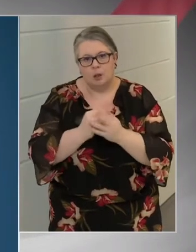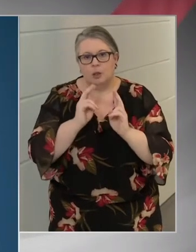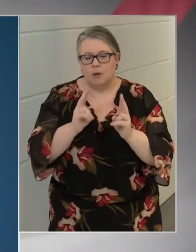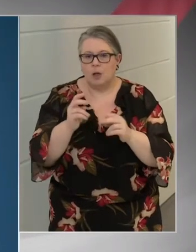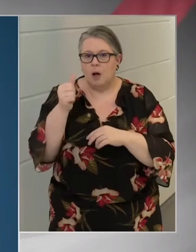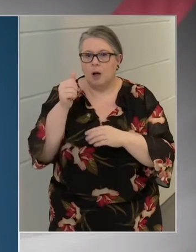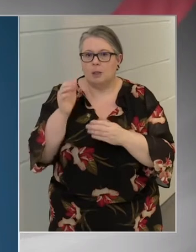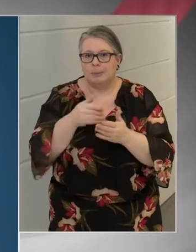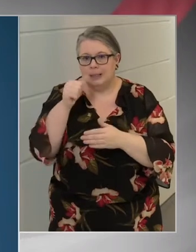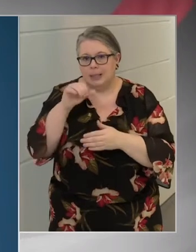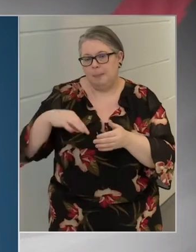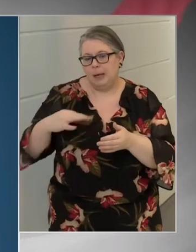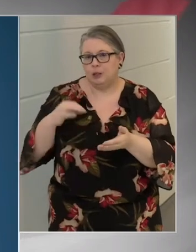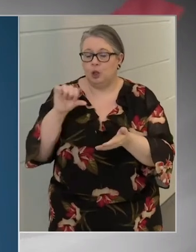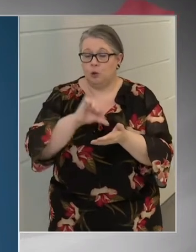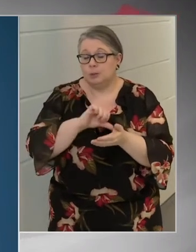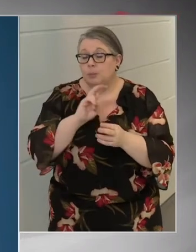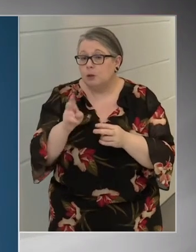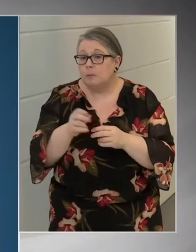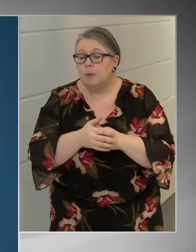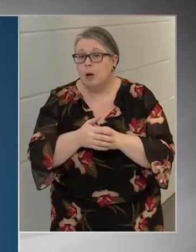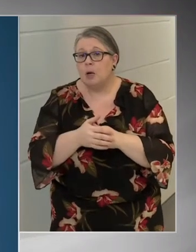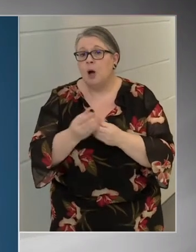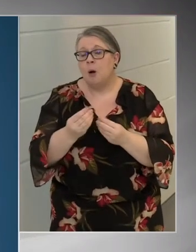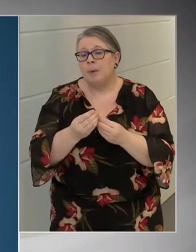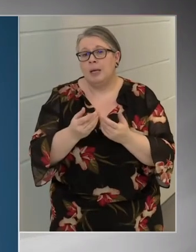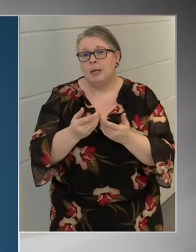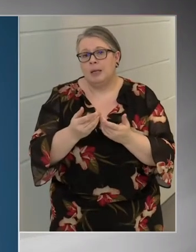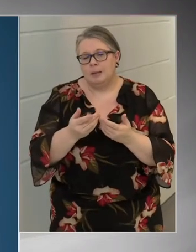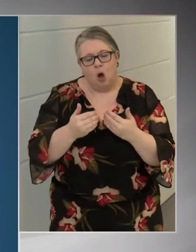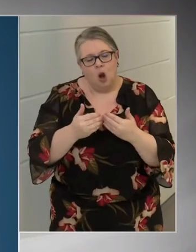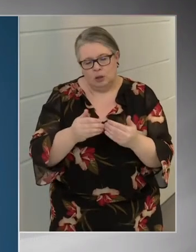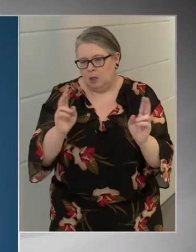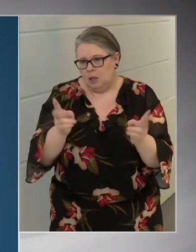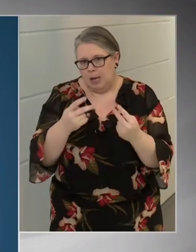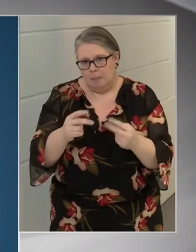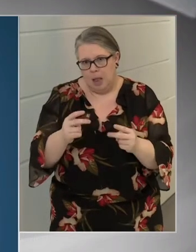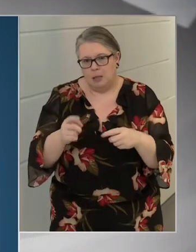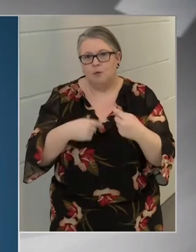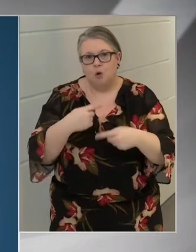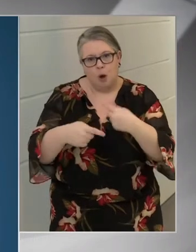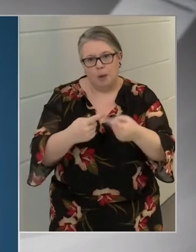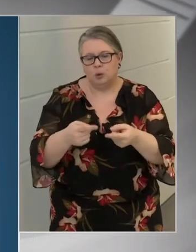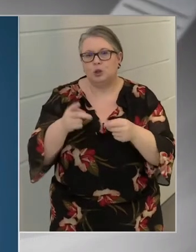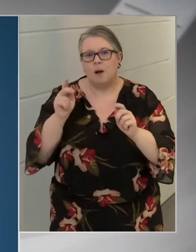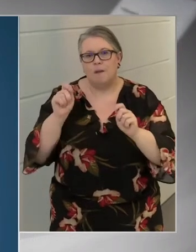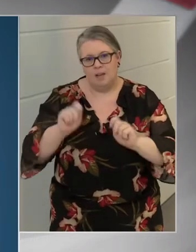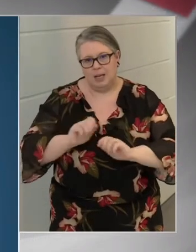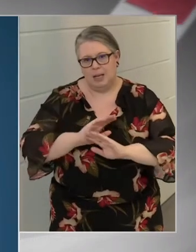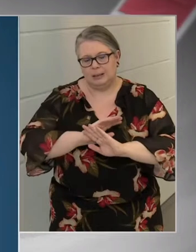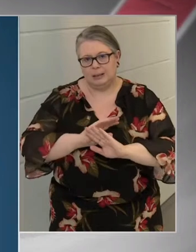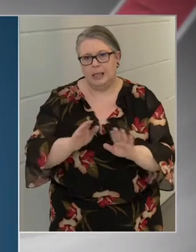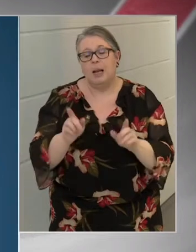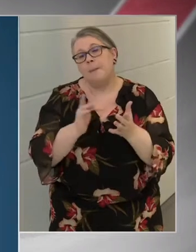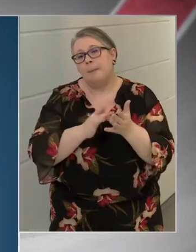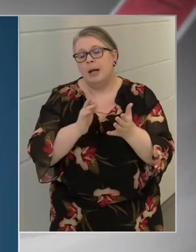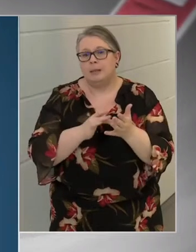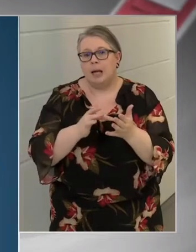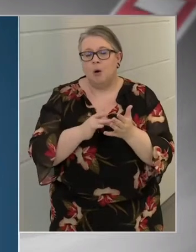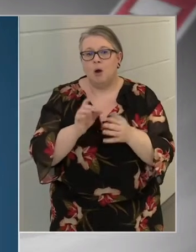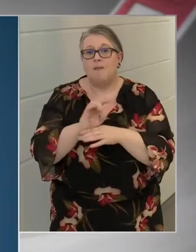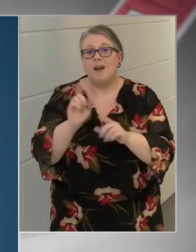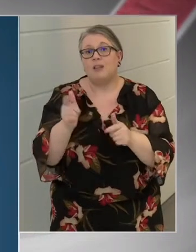Nemzeti Népegészségügyi Központnak, ami nem tűr halasztást, folyamatosan végeznünk kell. Ilyen például a